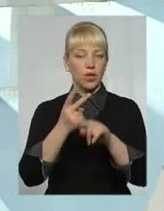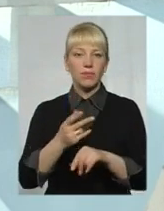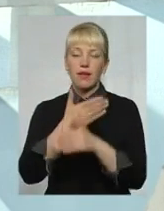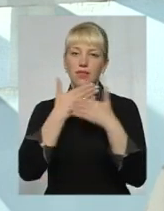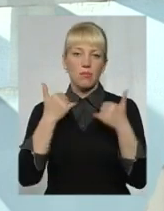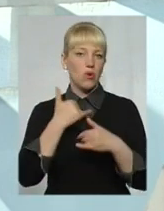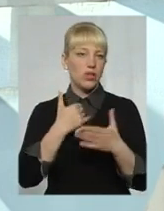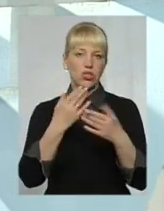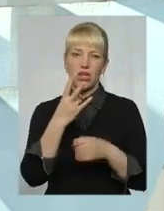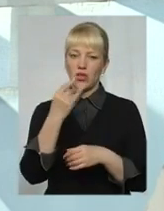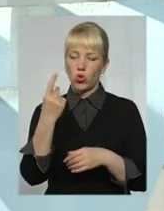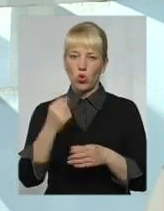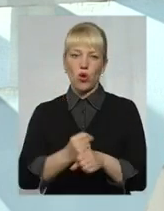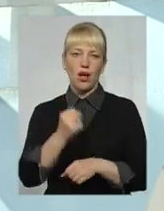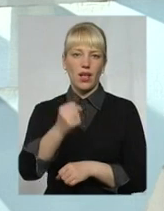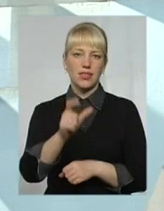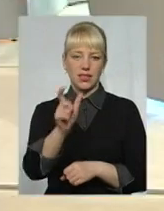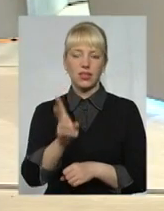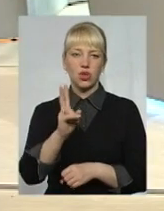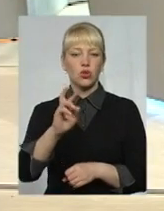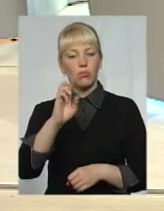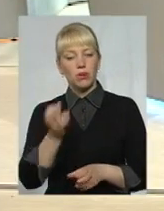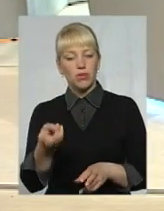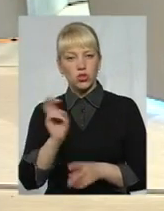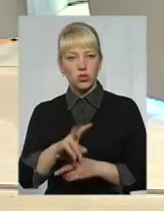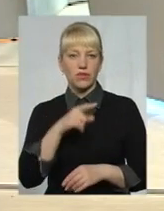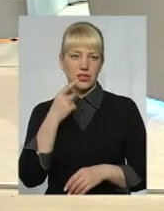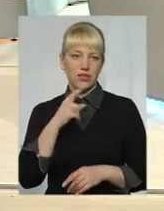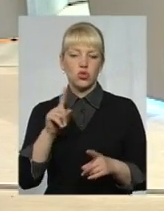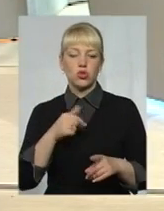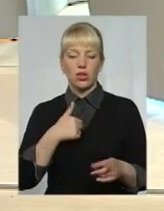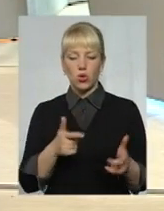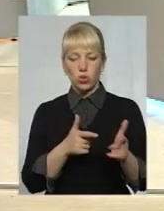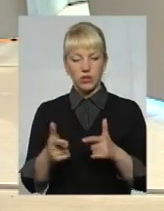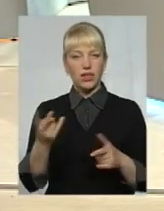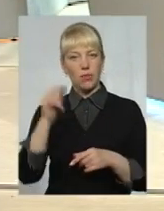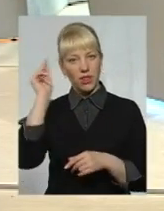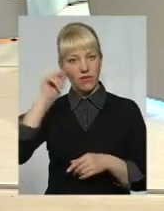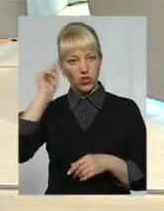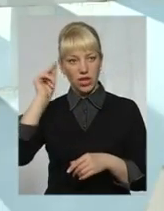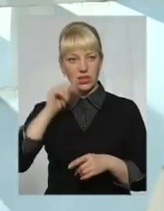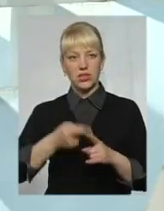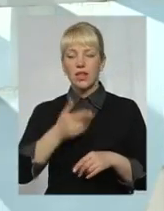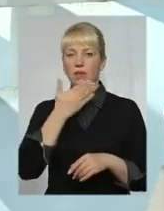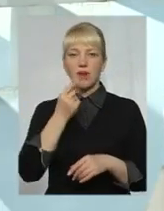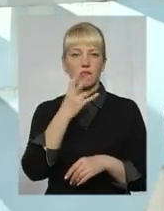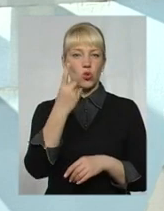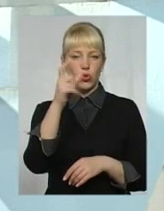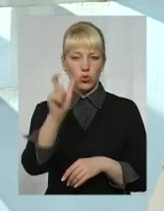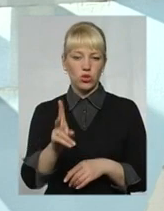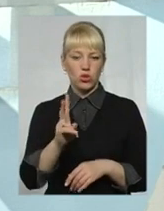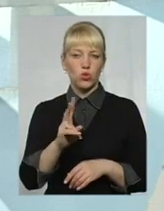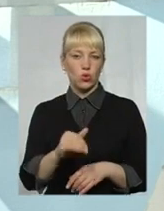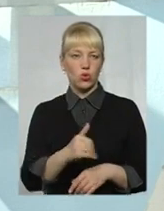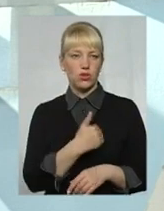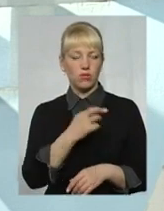нема в нас ще жодного кандидата, який би прийшов і сказав, що для того, щоб бути наставником, треба пройти навчання в центрі. Нема ще жодного кандидата в Хмельницькій